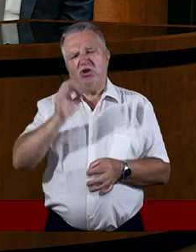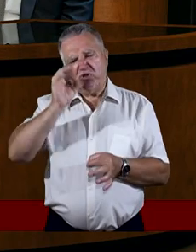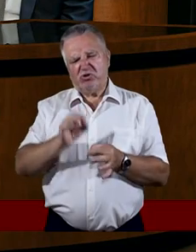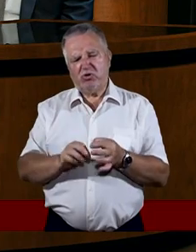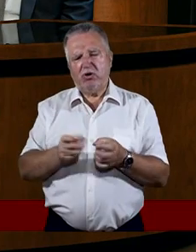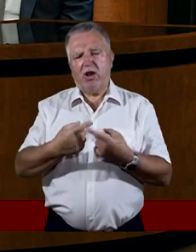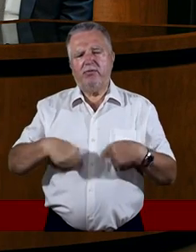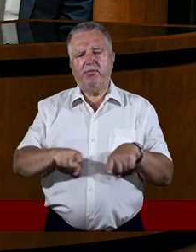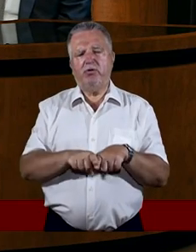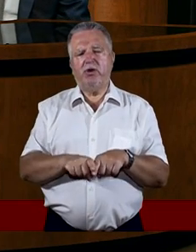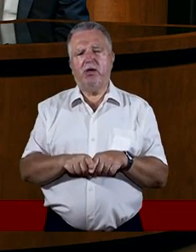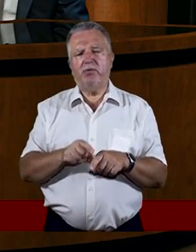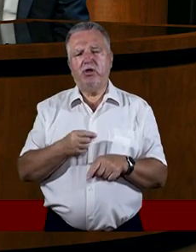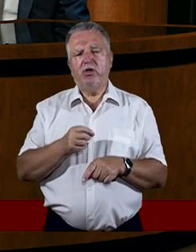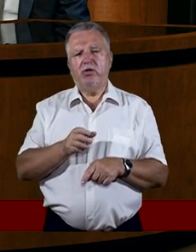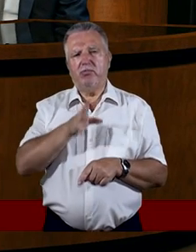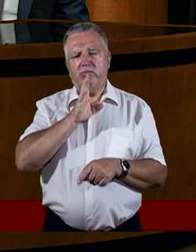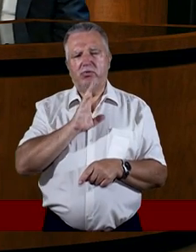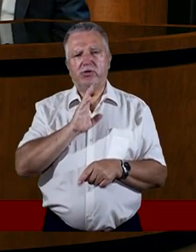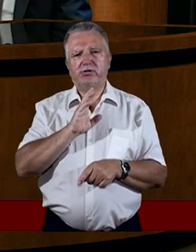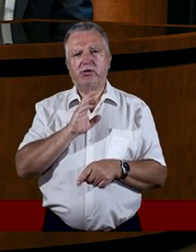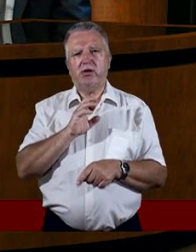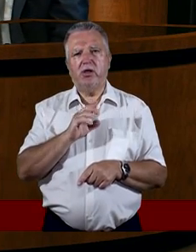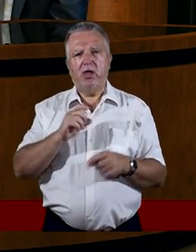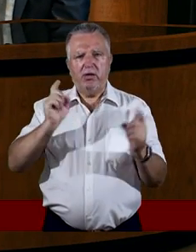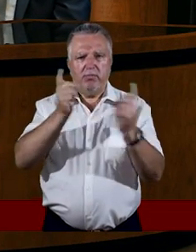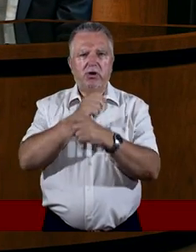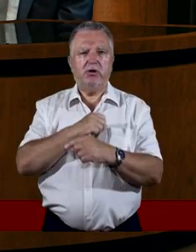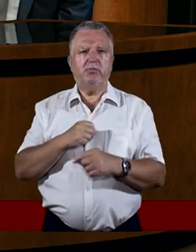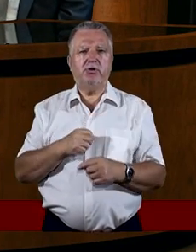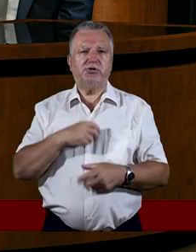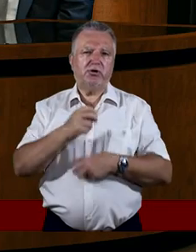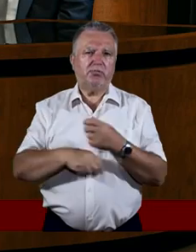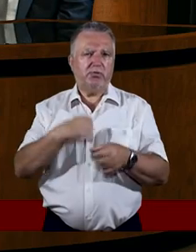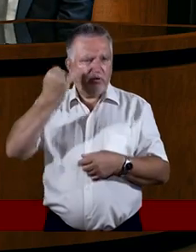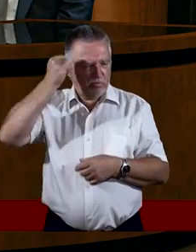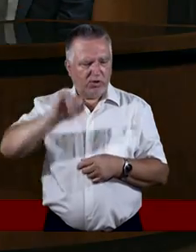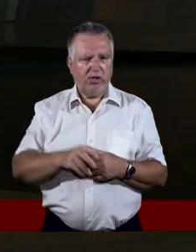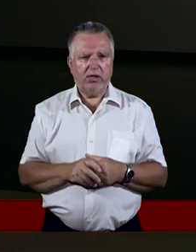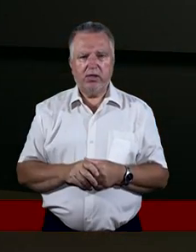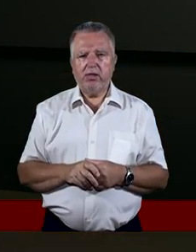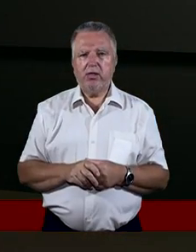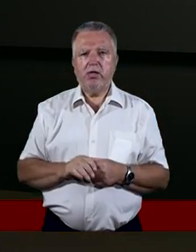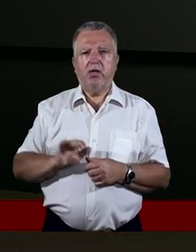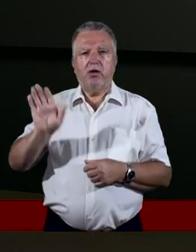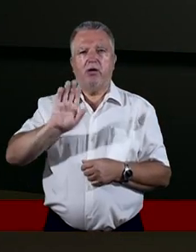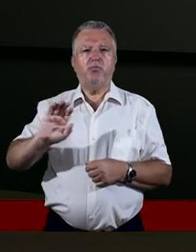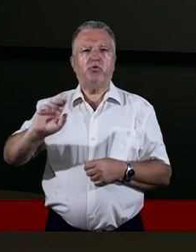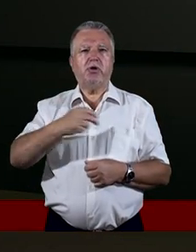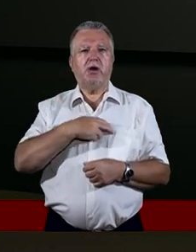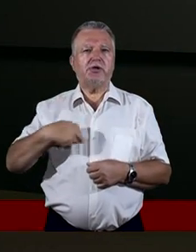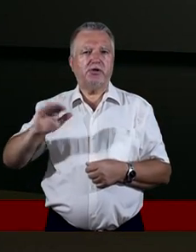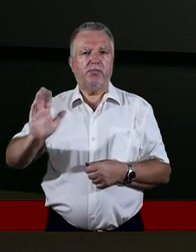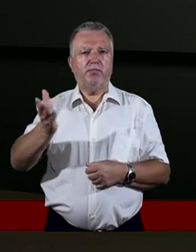pewne rzeczy, prawda? Mylimy się, potykamy, popełniamy mnóstwo błędów. Pan Bóg jednak nas powołał.